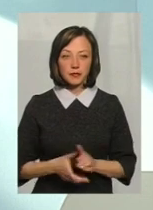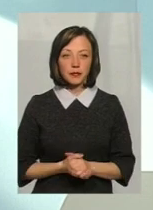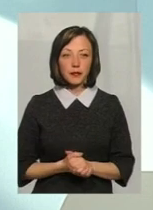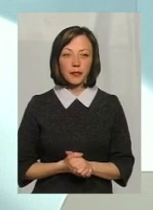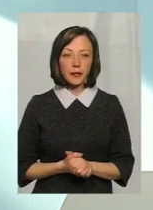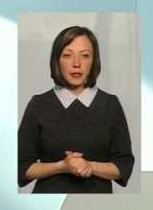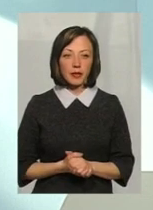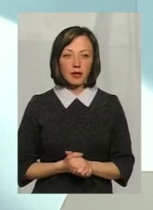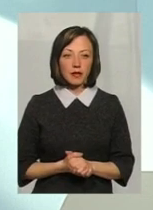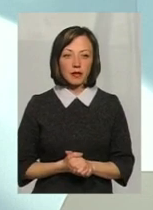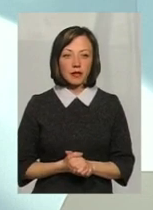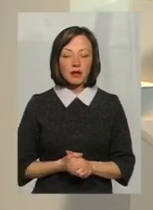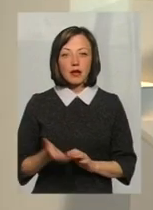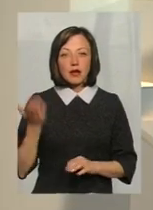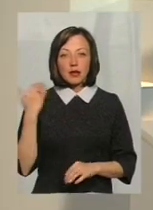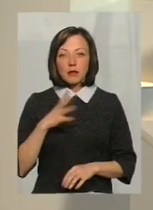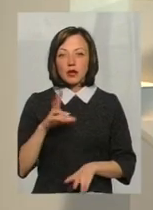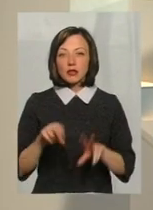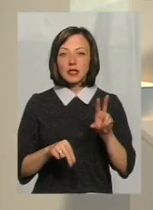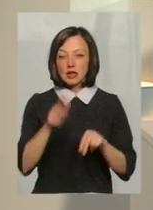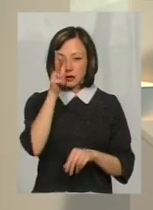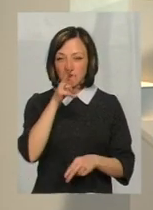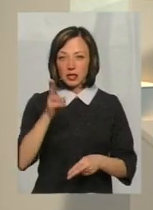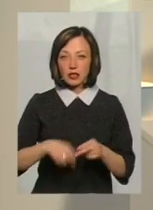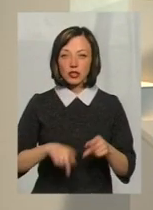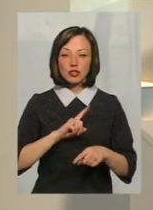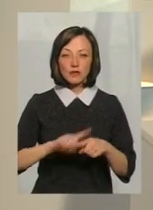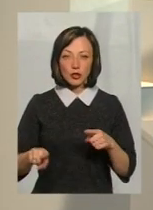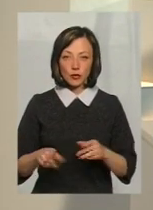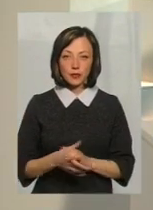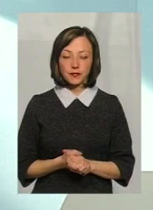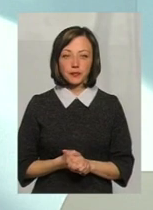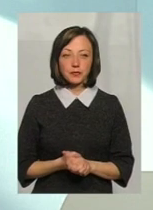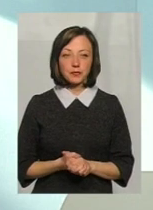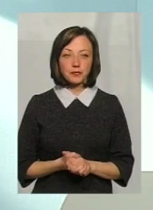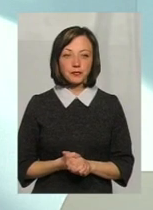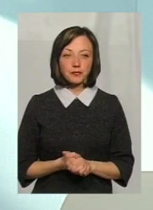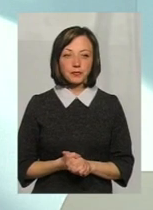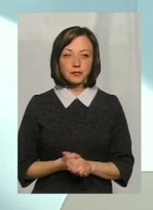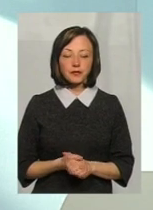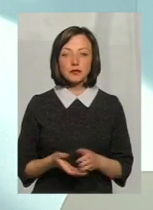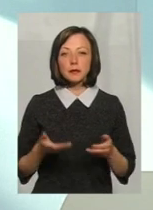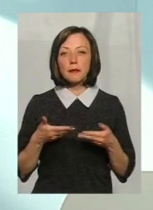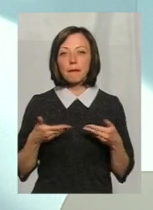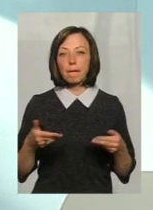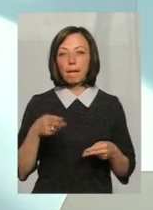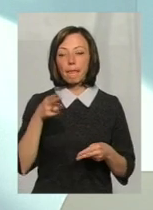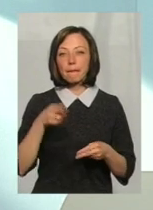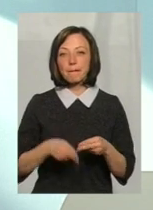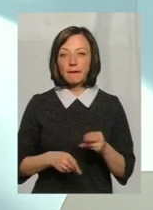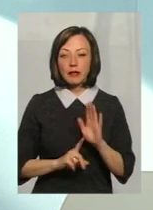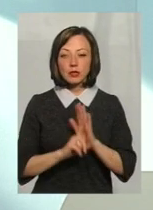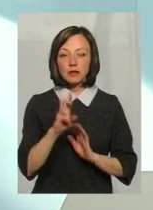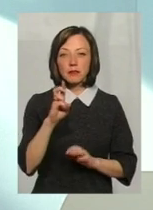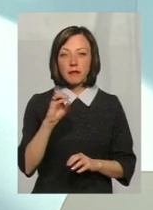і вакцина, яка була розрахована на три місяці, закінчилась дуже швидко. Ми в кінці, буквально на